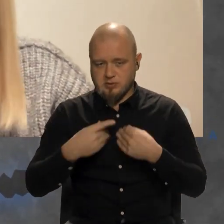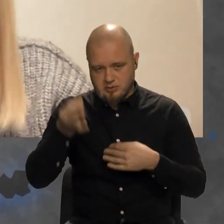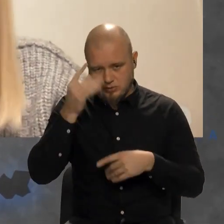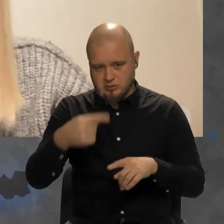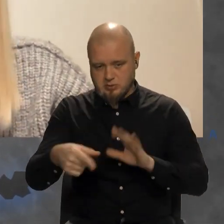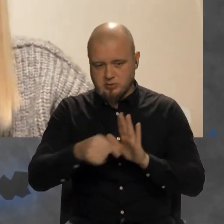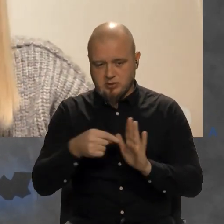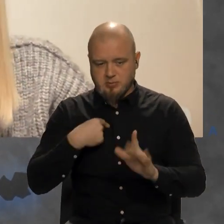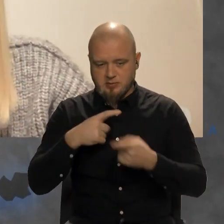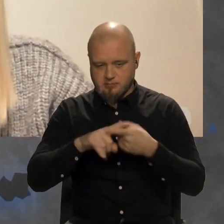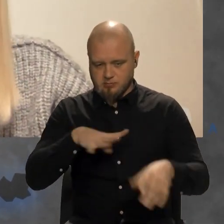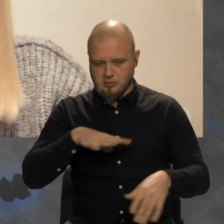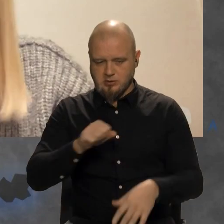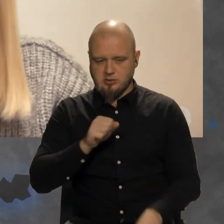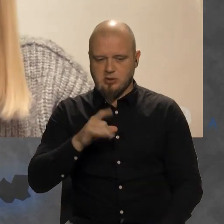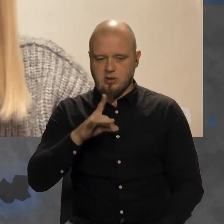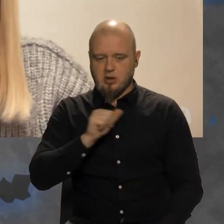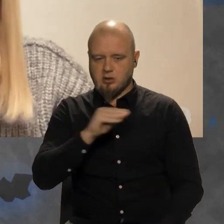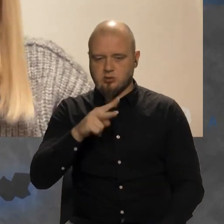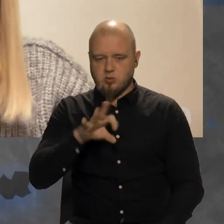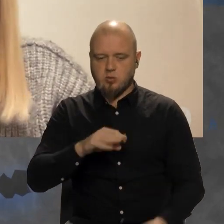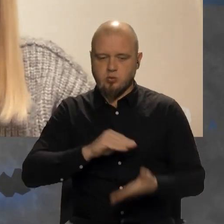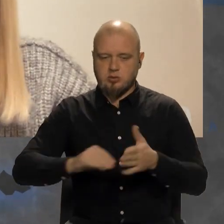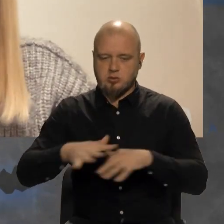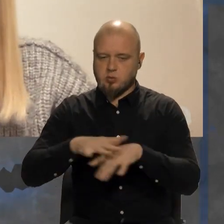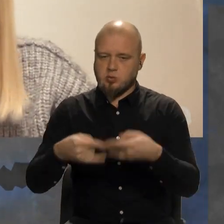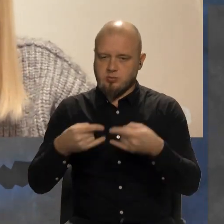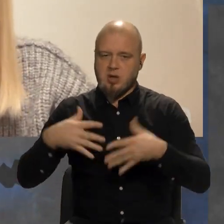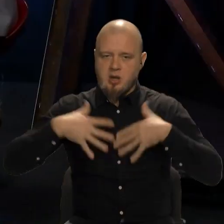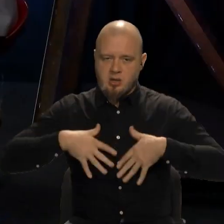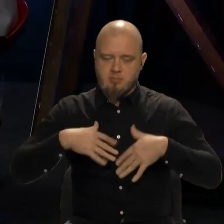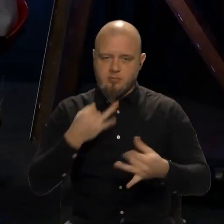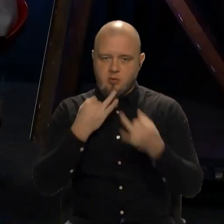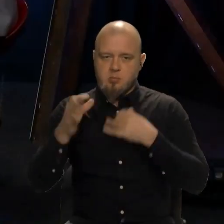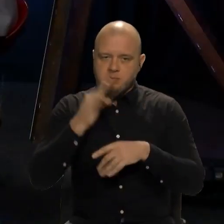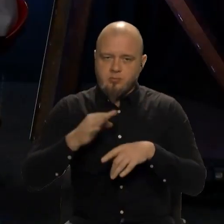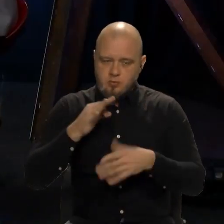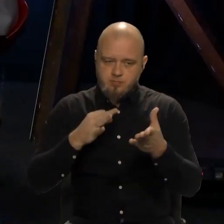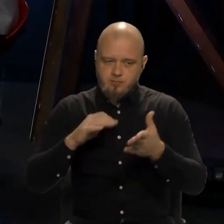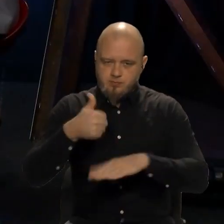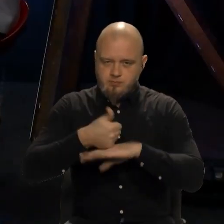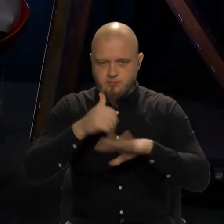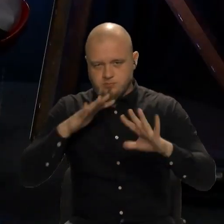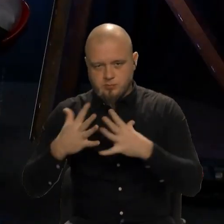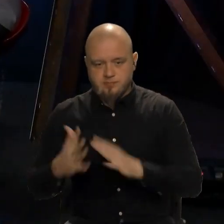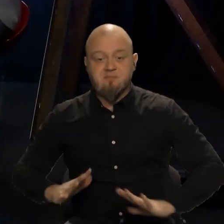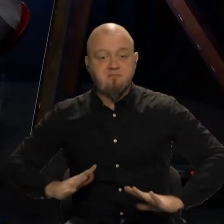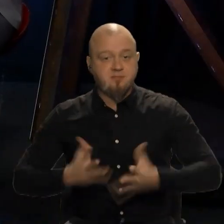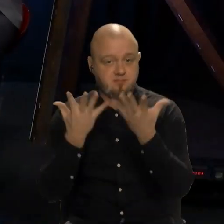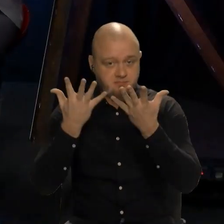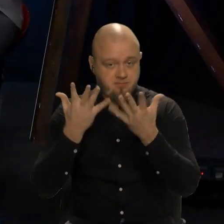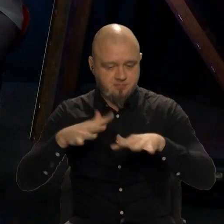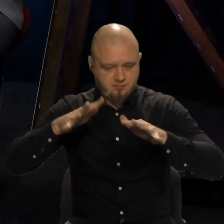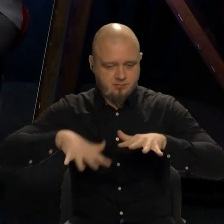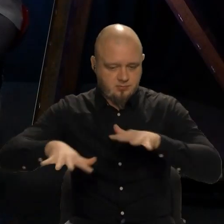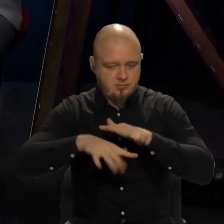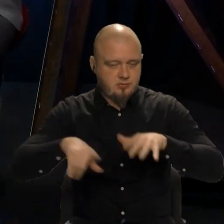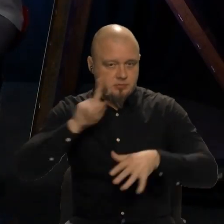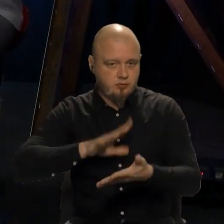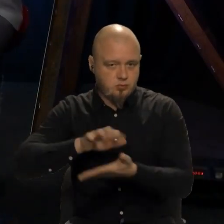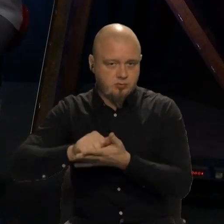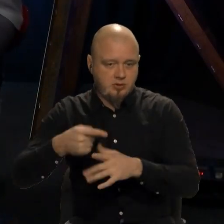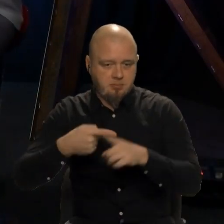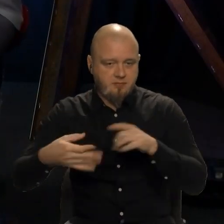Нагадаю, що з нами на зв'язку була Анастасія Рашко, журналістка «Суспільне Крим». Ми говорили про головні події, які сталися на території тимчасово